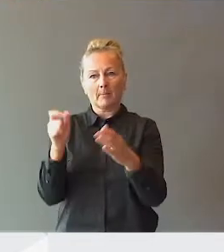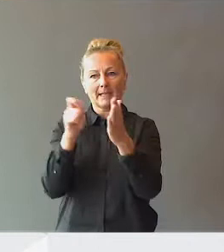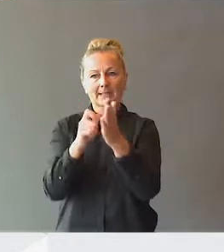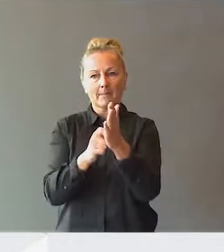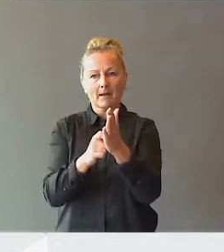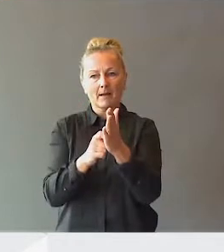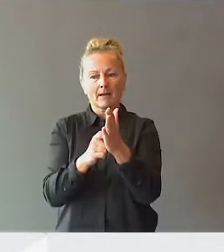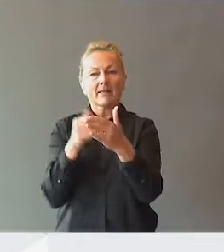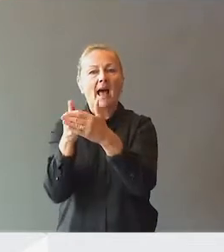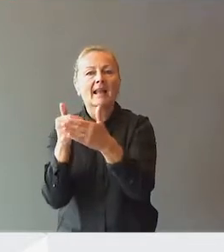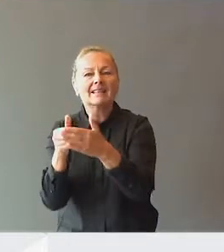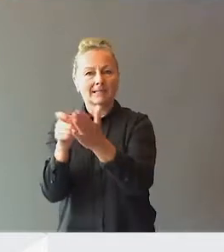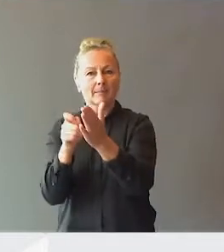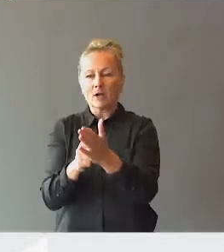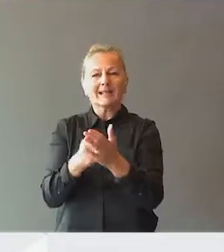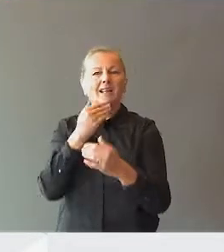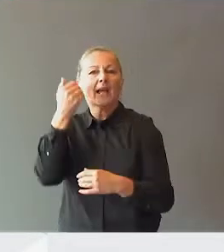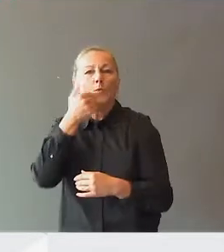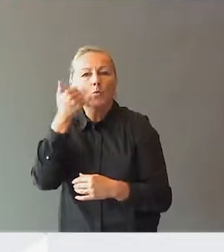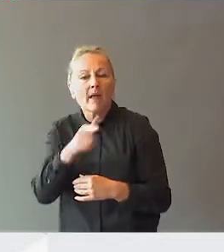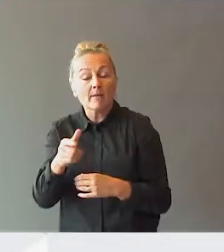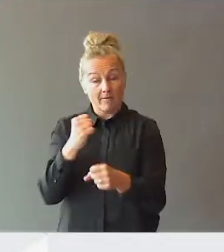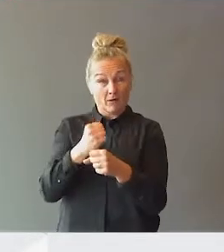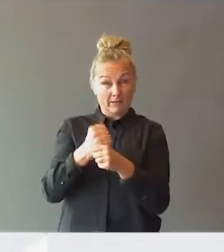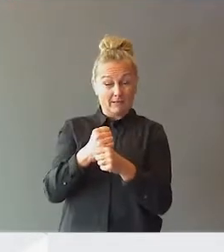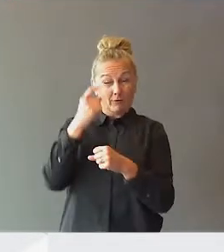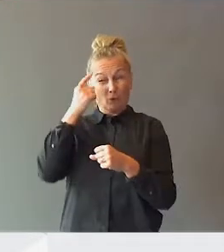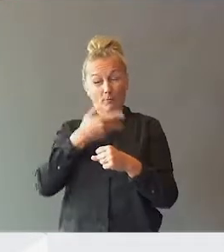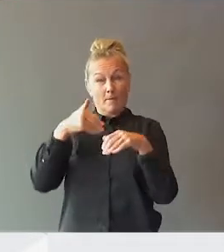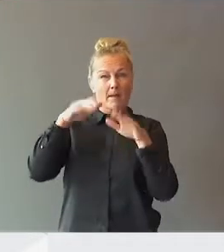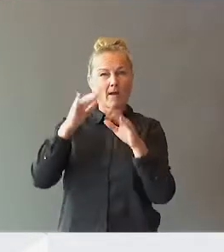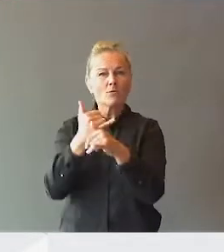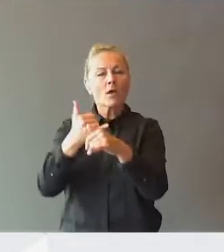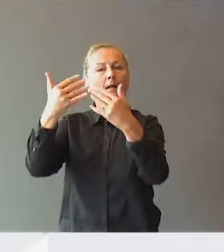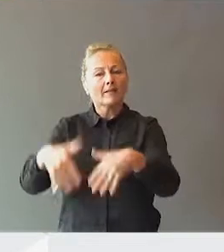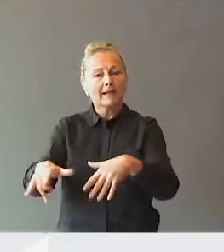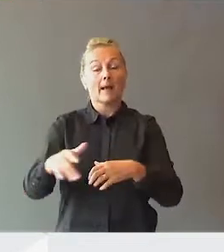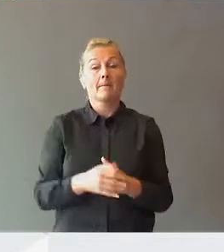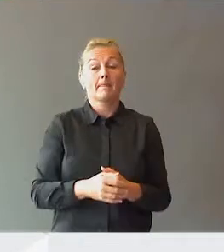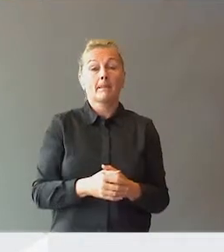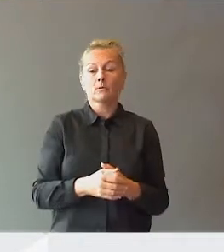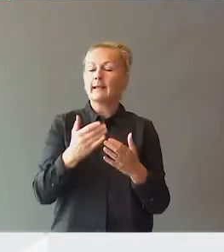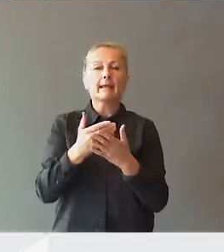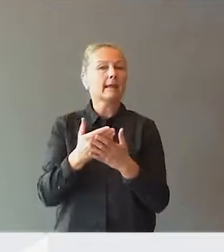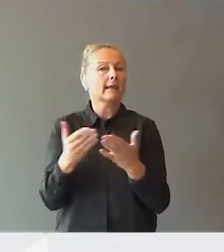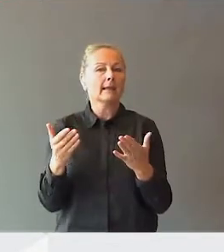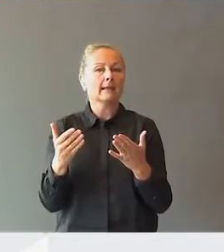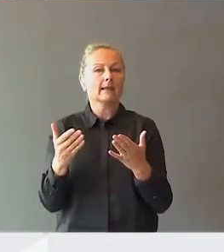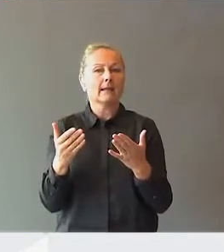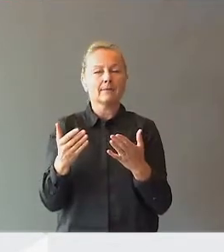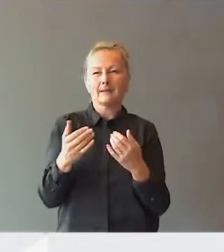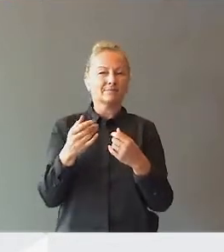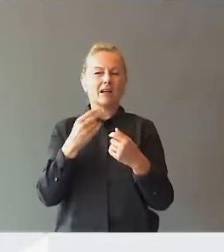si at det er et gode, for det vi må jo faktisk forstå mye mer av, hvordan det kan virke. Og det er jo ingen kallet